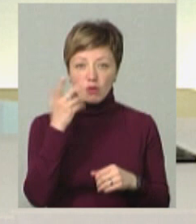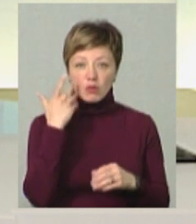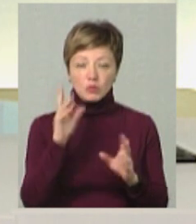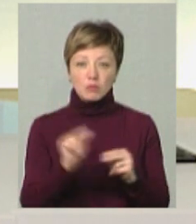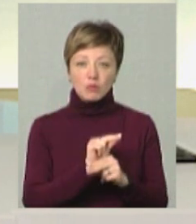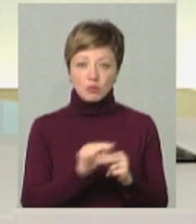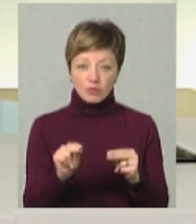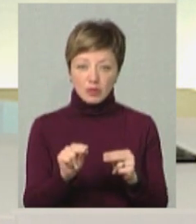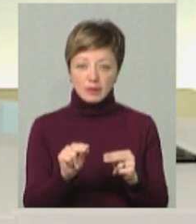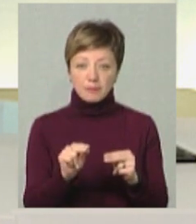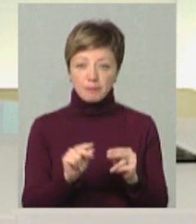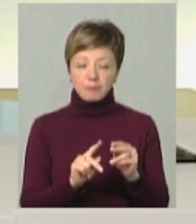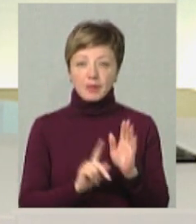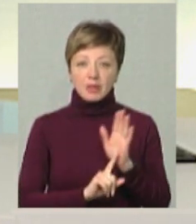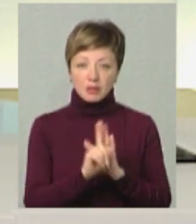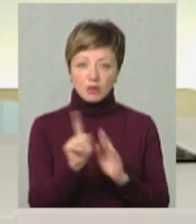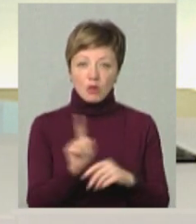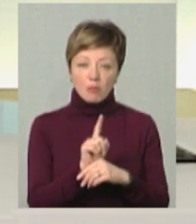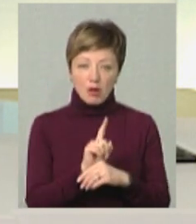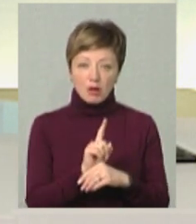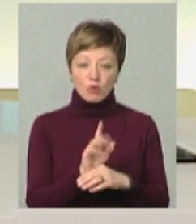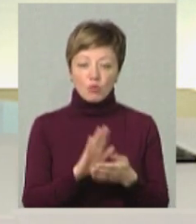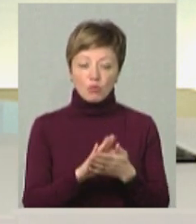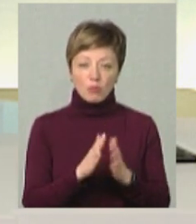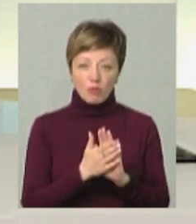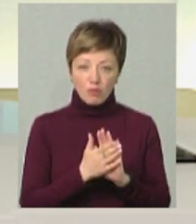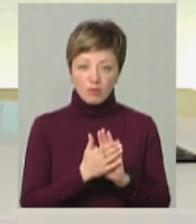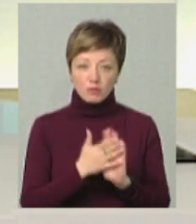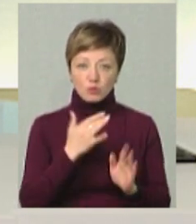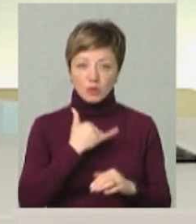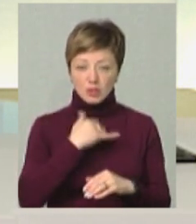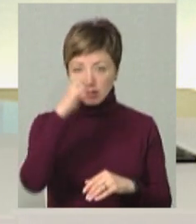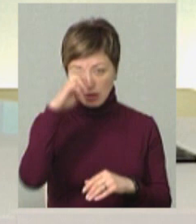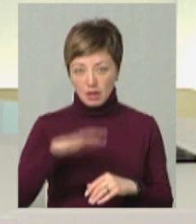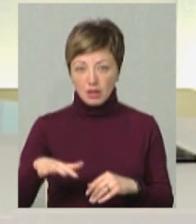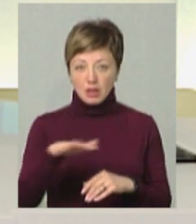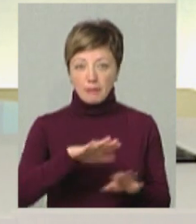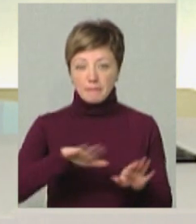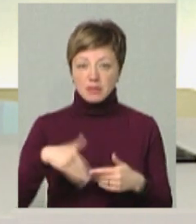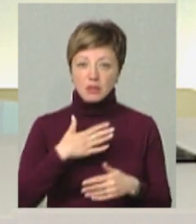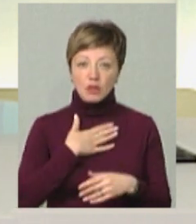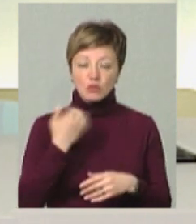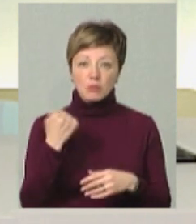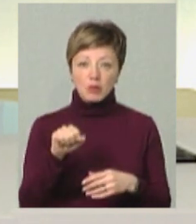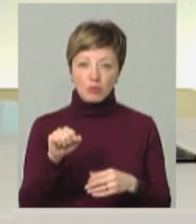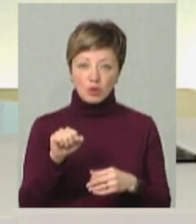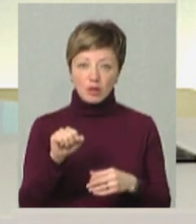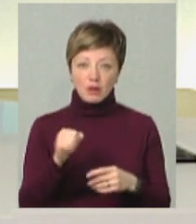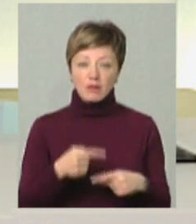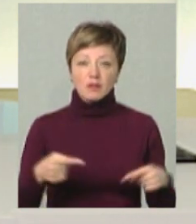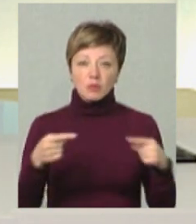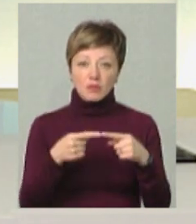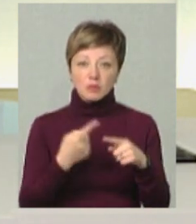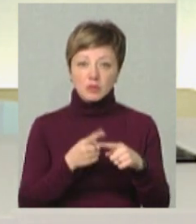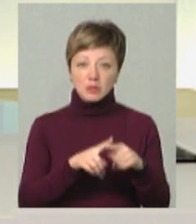будемо ремонтувати, при настані нормальних умов, скажімо так, в нашій країні, після нашої перемоги. Відповідно,